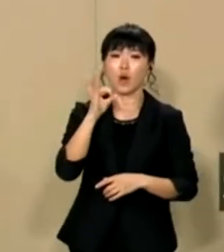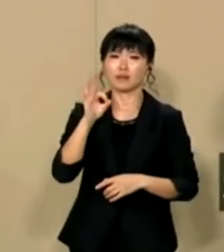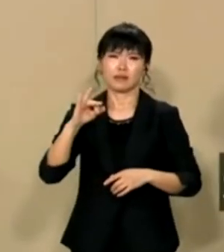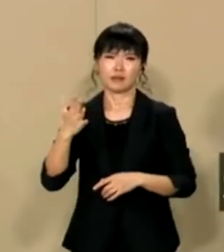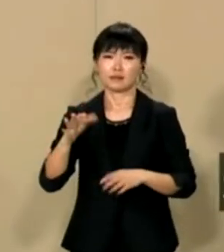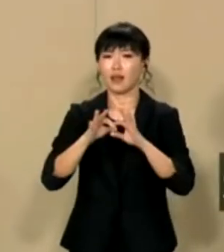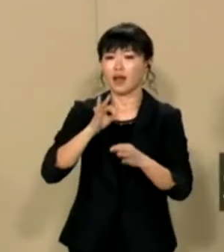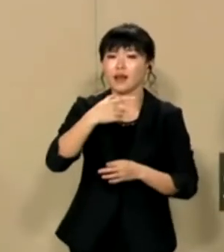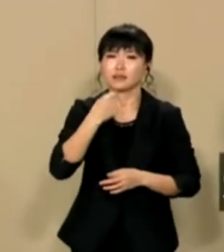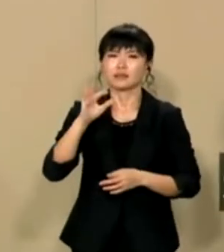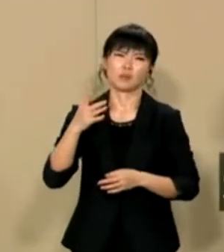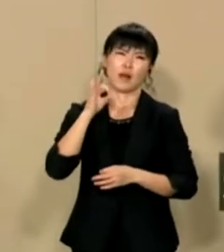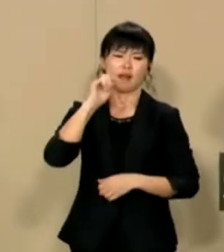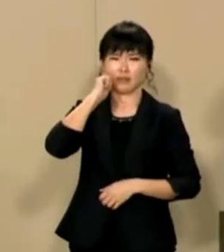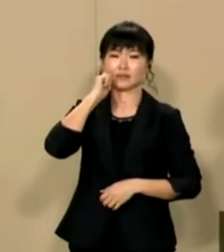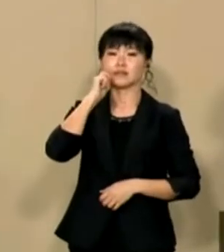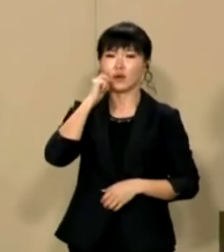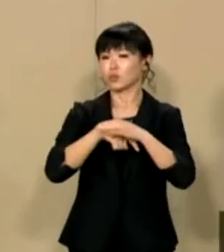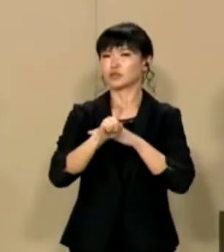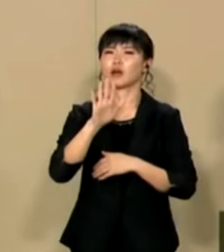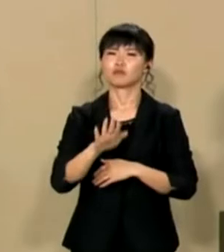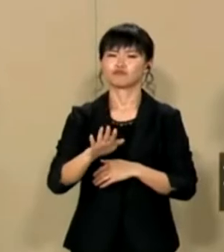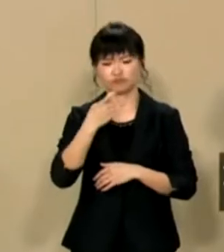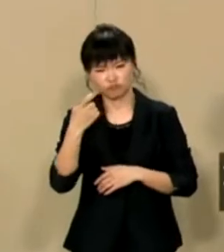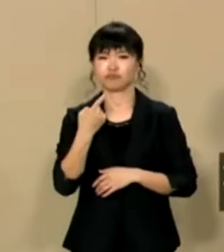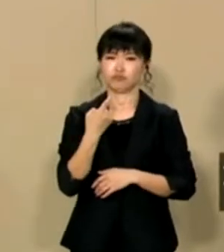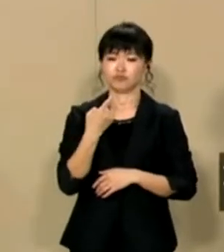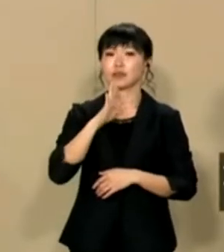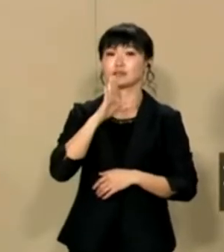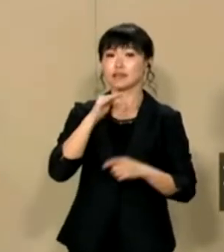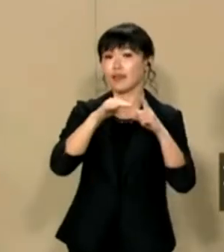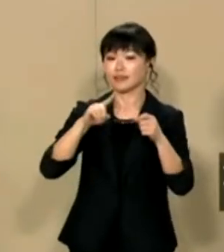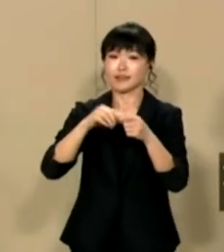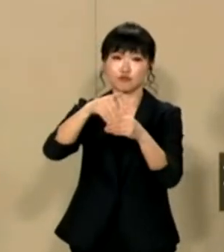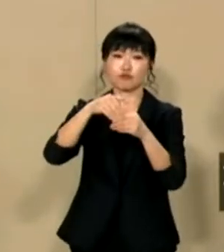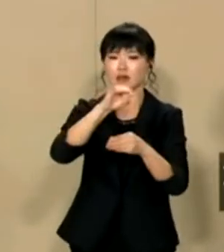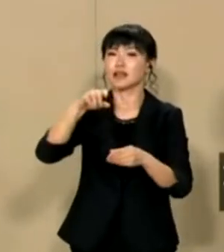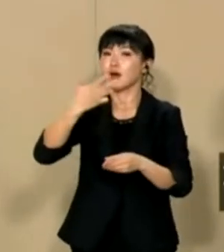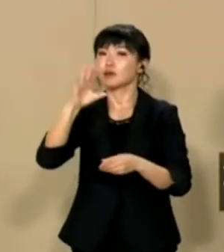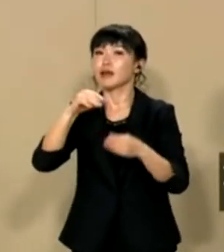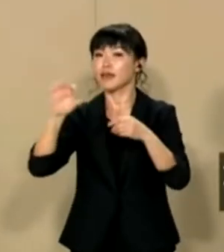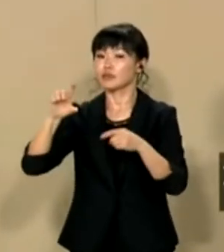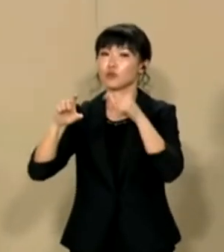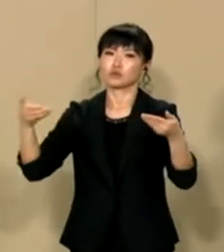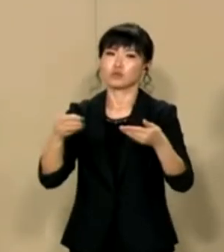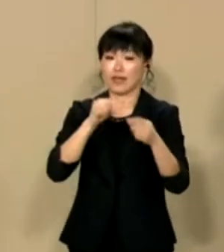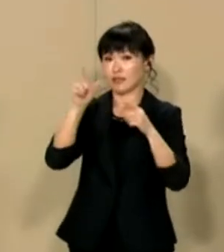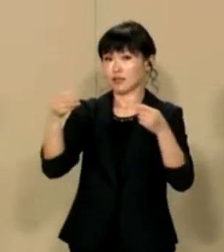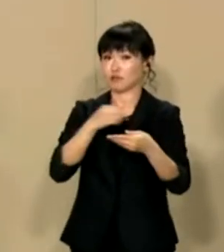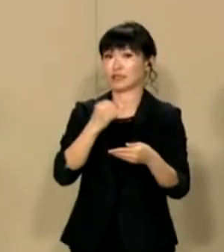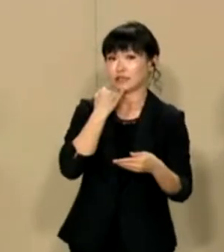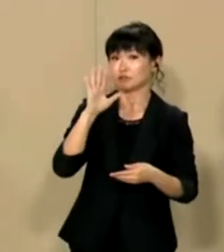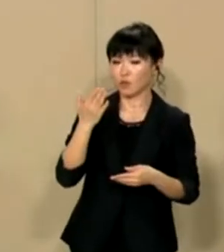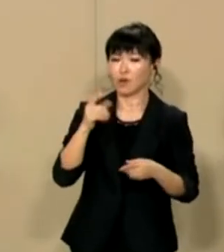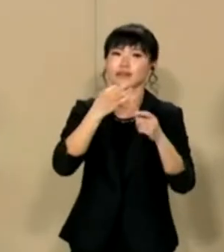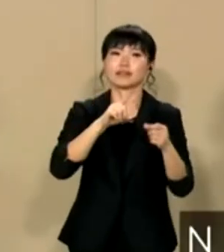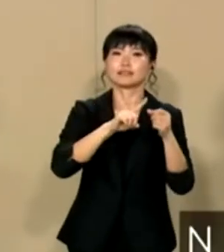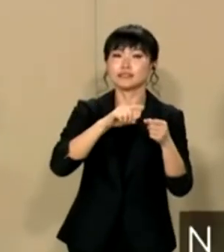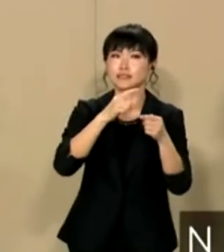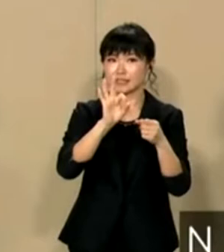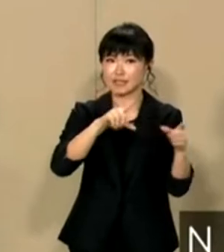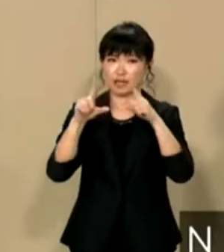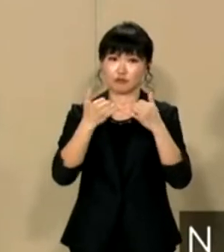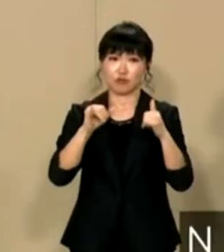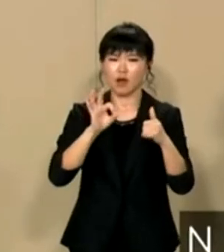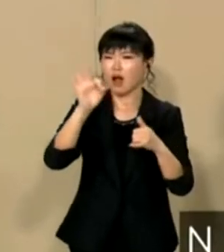お金がないから受信料を支払いたっても支払えないというこの理由が一番気になります確かに平均年収1800万円のNHK職員がらいざ知らず年金で生活をされている方からすれば